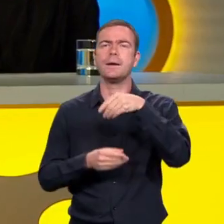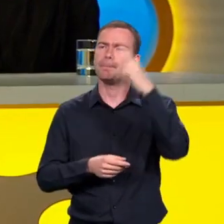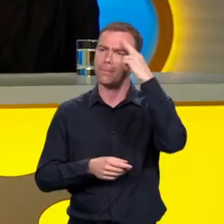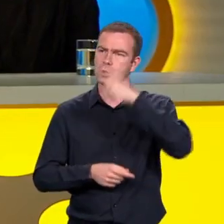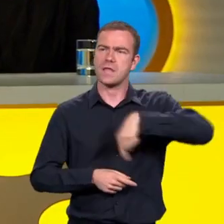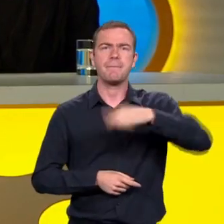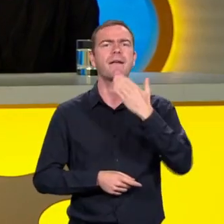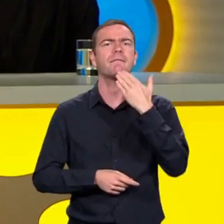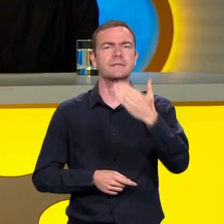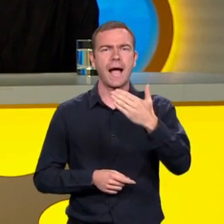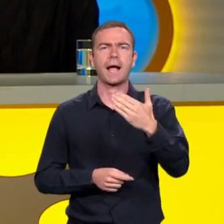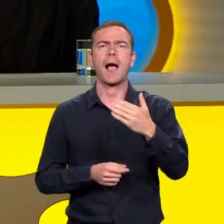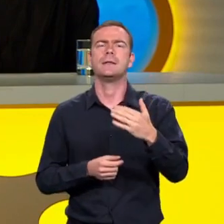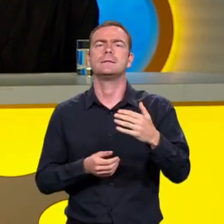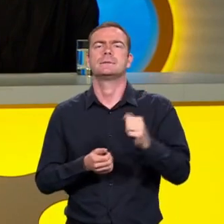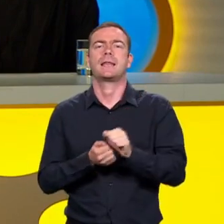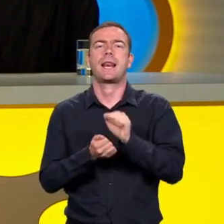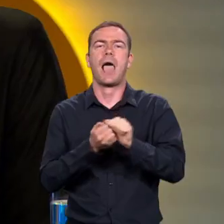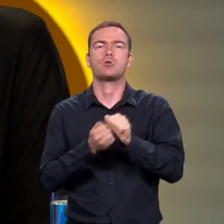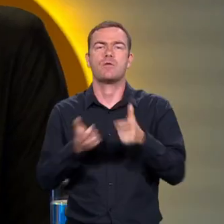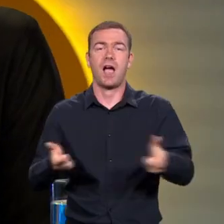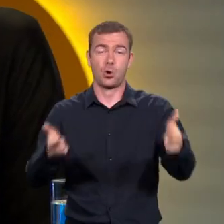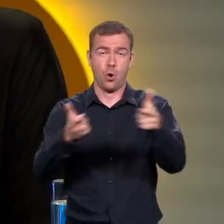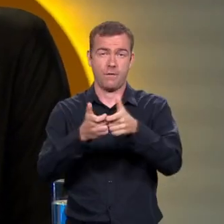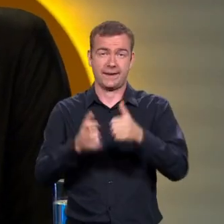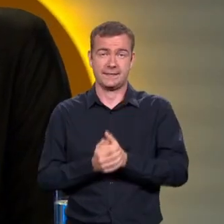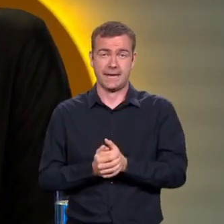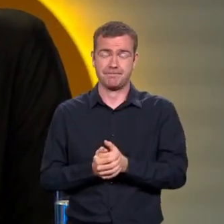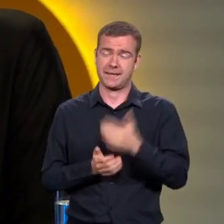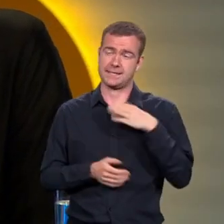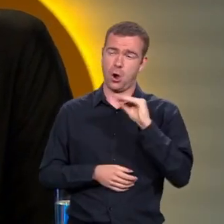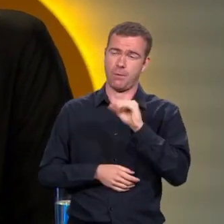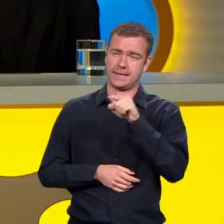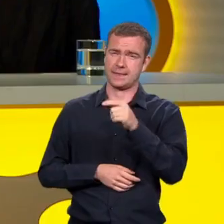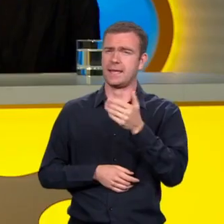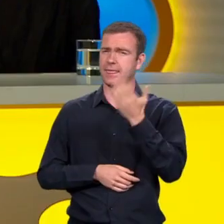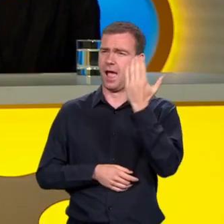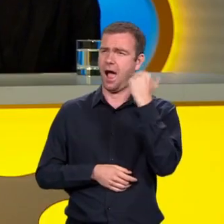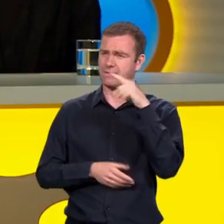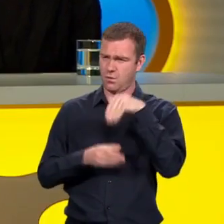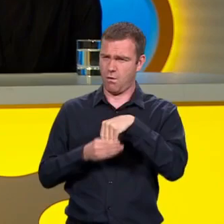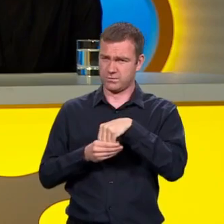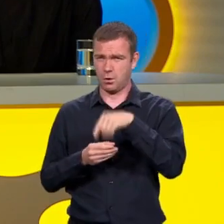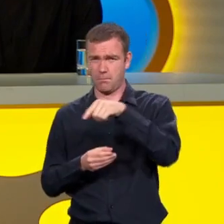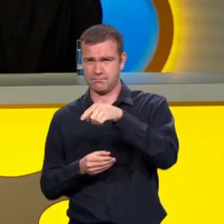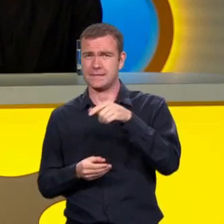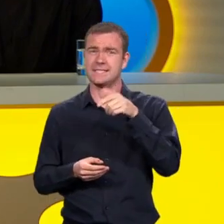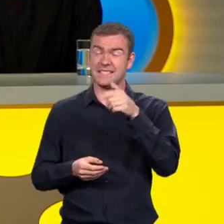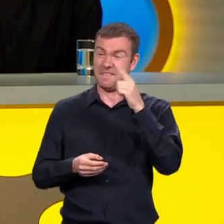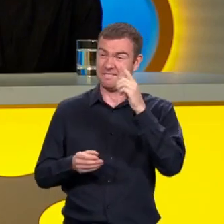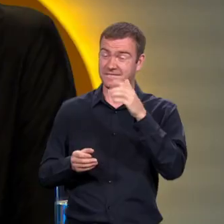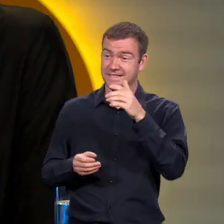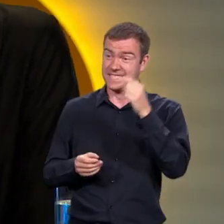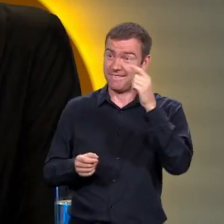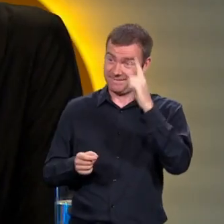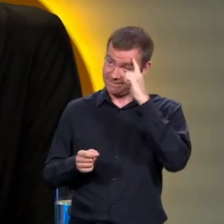zviditeľnila práve vďaka tlačovým konferenciám. Verili ste vám kedy, že práve takúto kariéru robíte? Takúto mediálnu